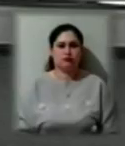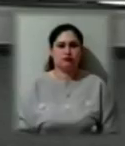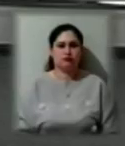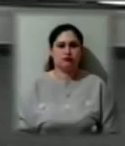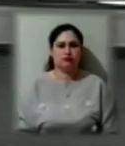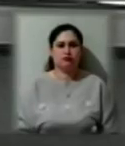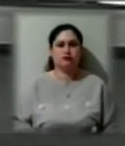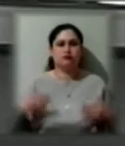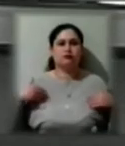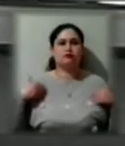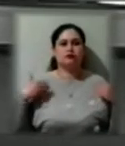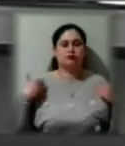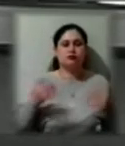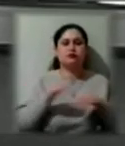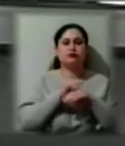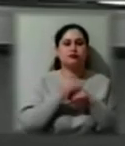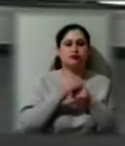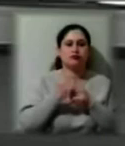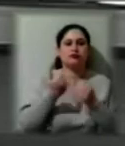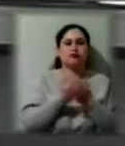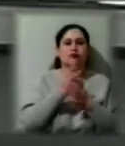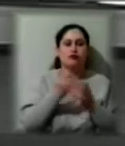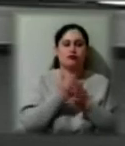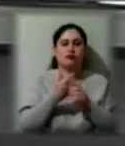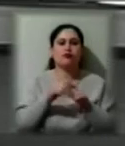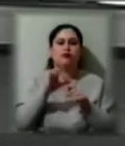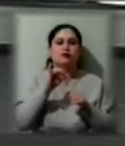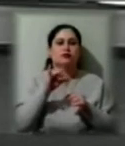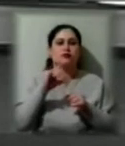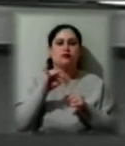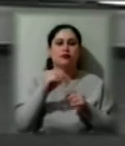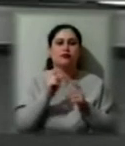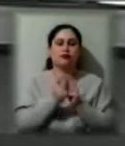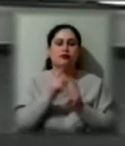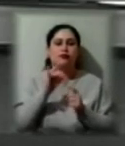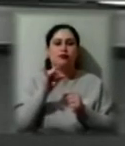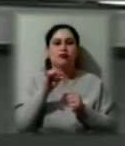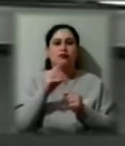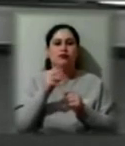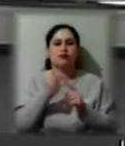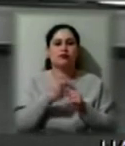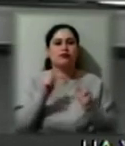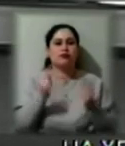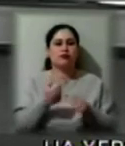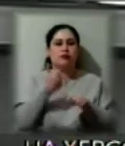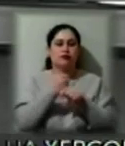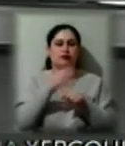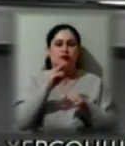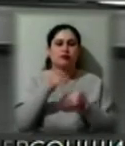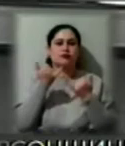Добрий вечір. В ефірі новини в студії Оксана Стравнова. Сурдопереклад Таліни Краєвської. Коротко про головні теми випуску.